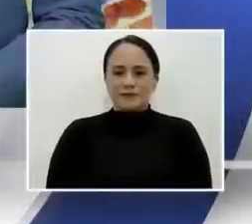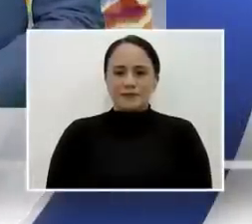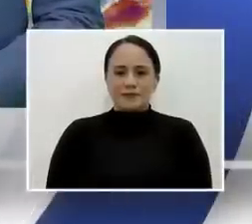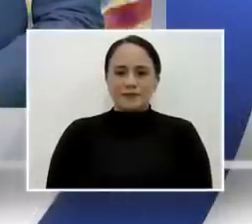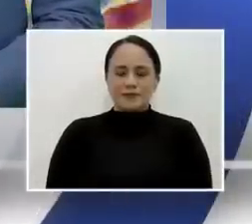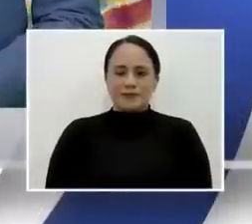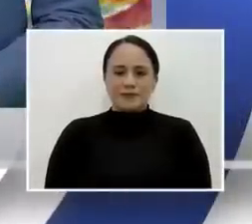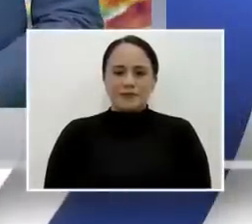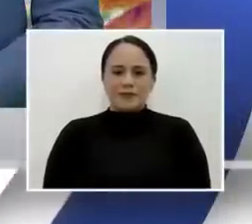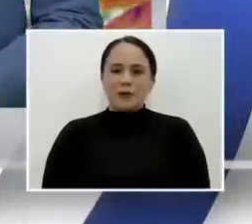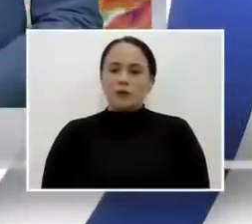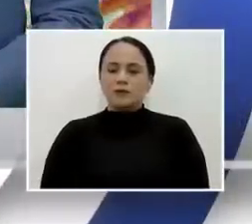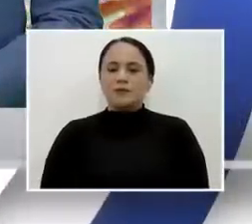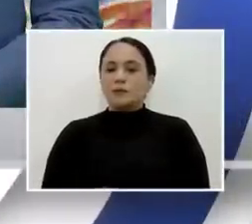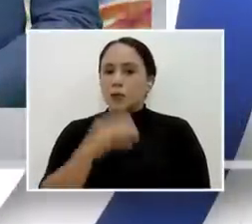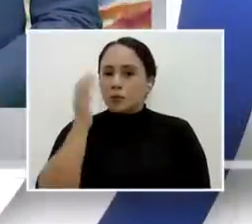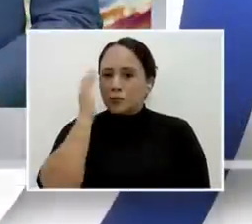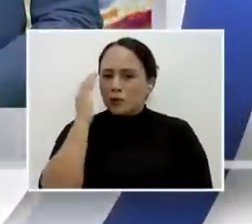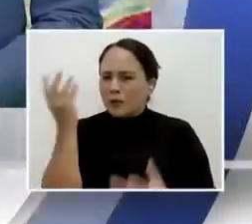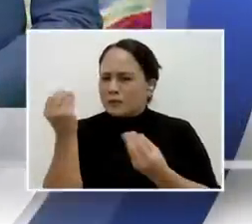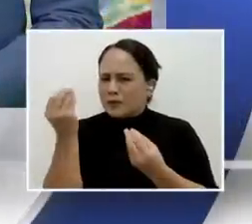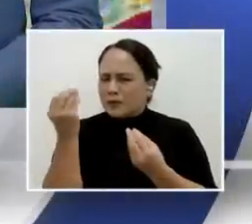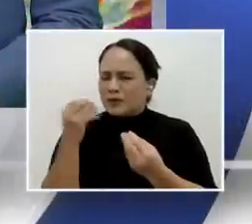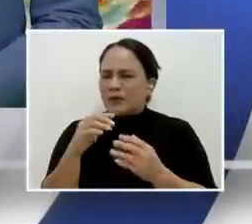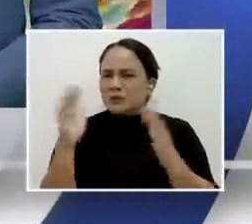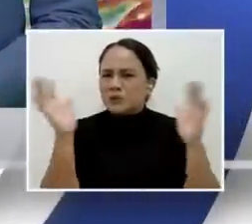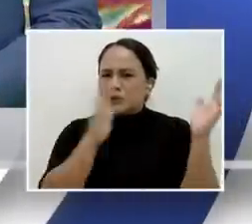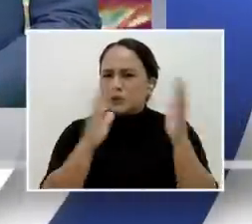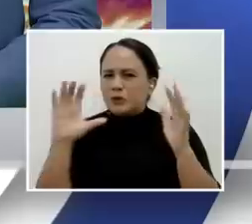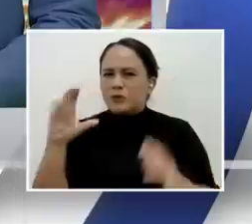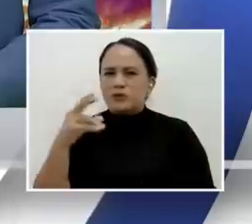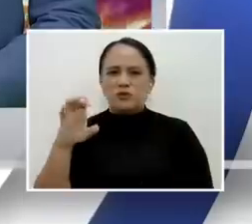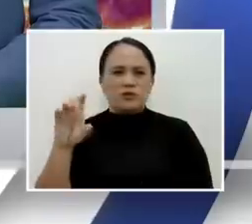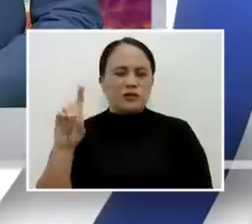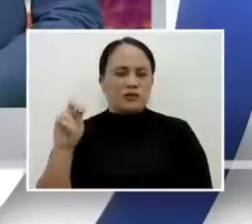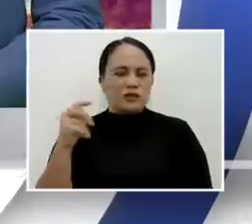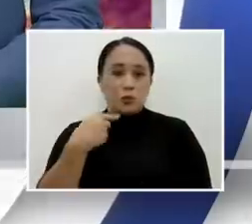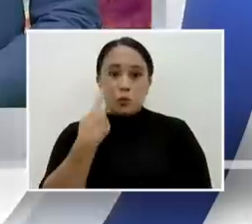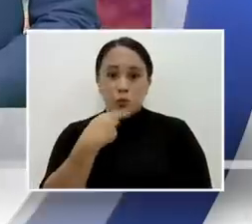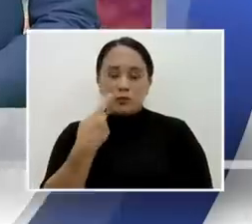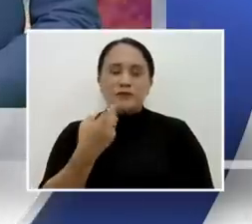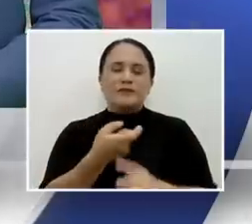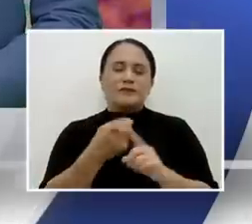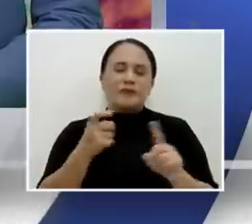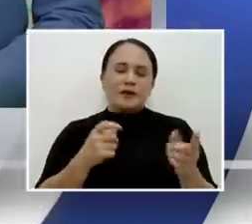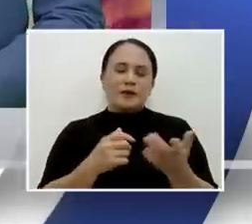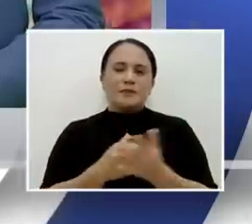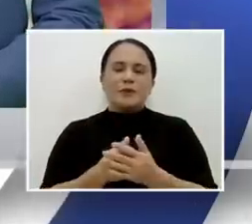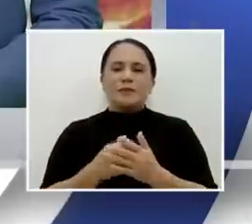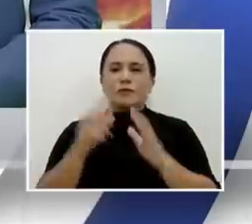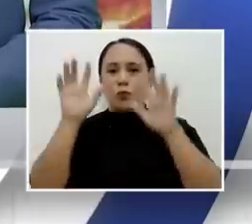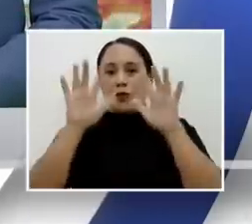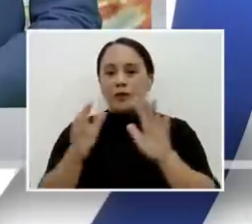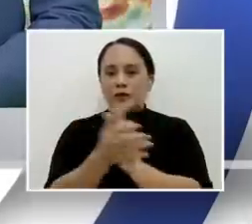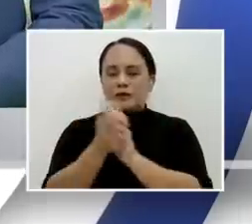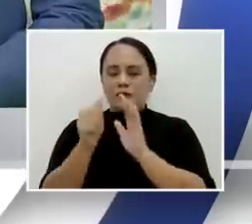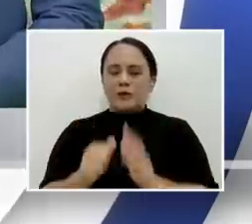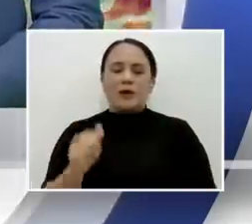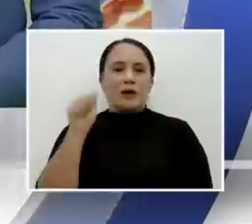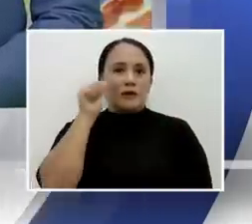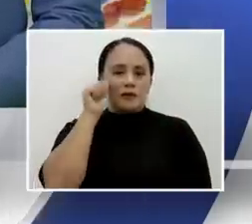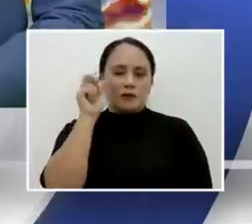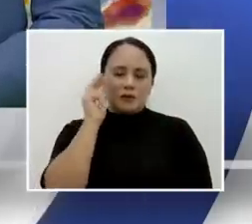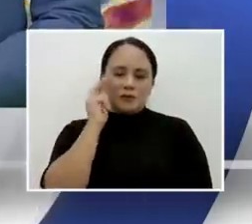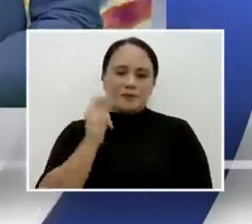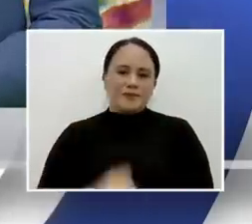Alamin muna natin ang update sa Bagyong Tsyedeng mula kay ABS-CBN resident meteorologist Ariel Rojas. Ariel,